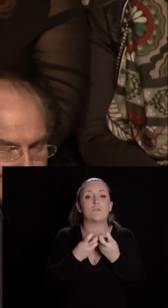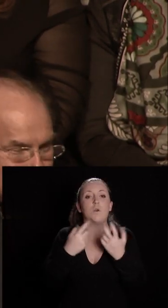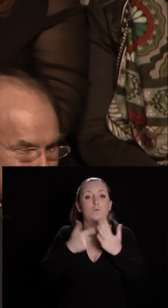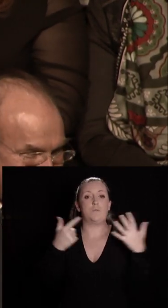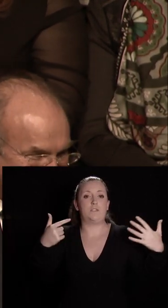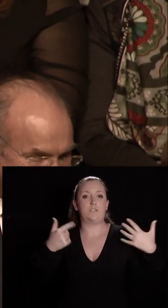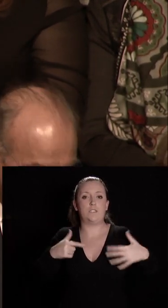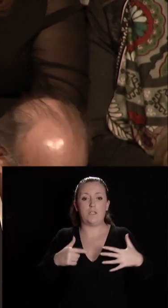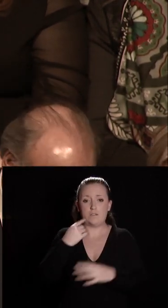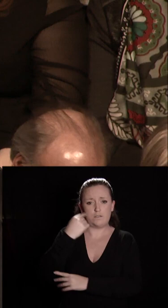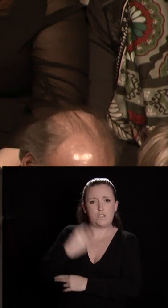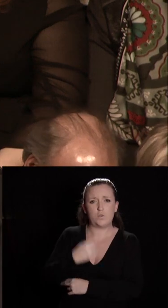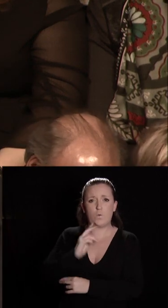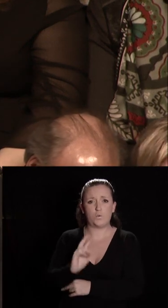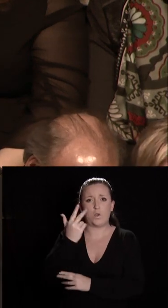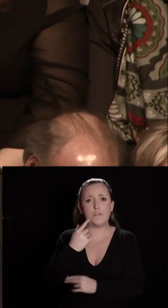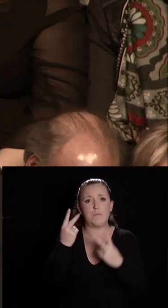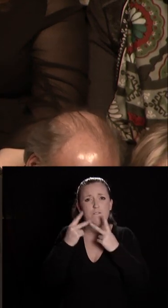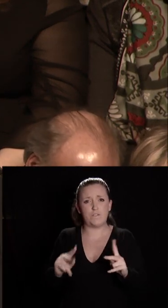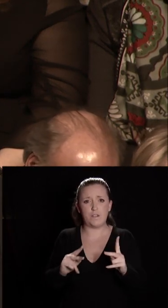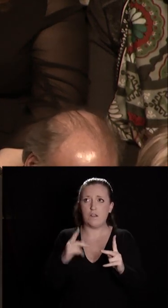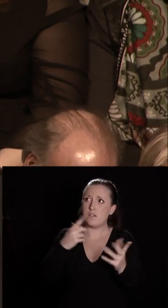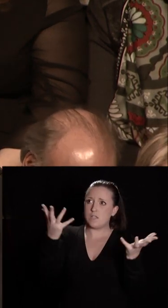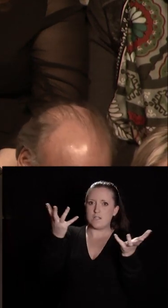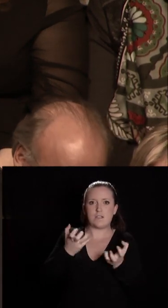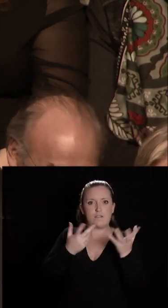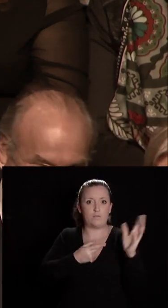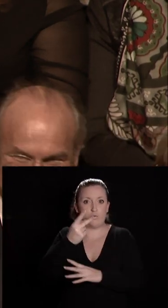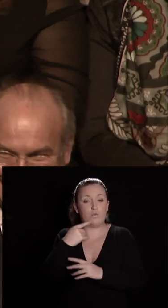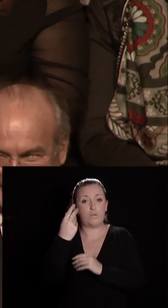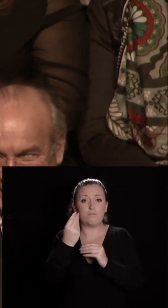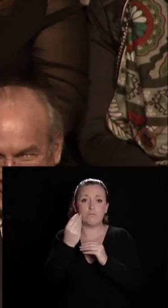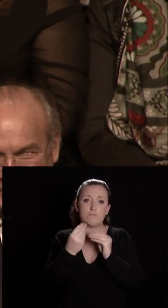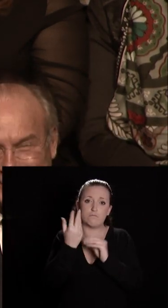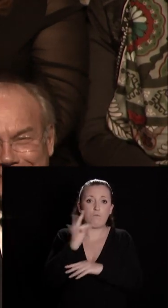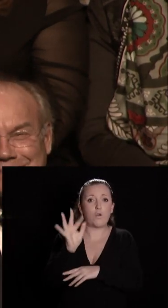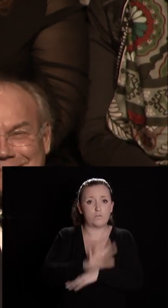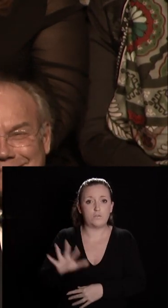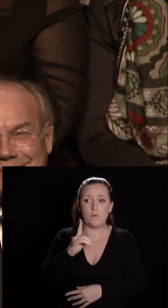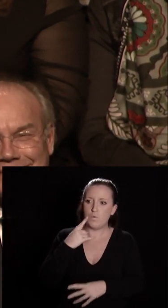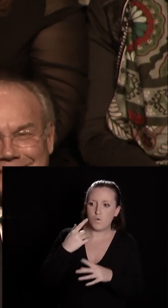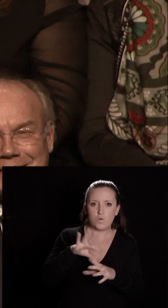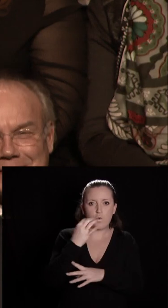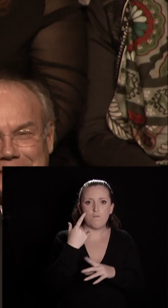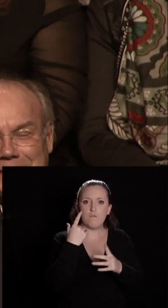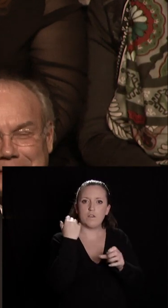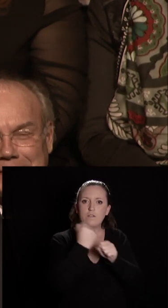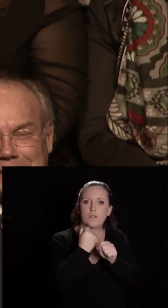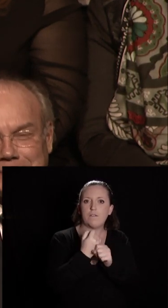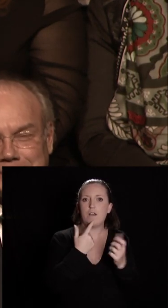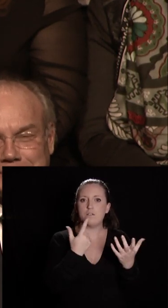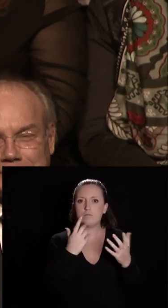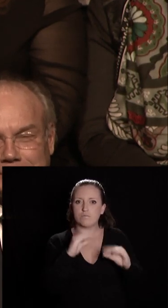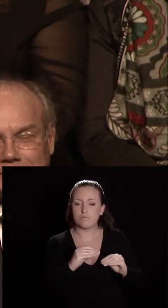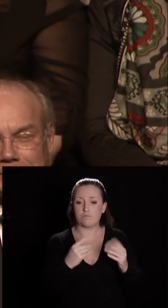Dijon était la troisième ville la plus attractive de France pour trouver un emploi et un logement. Le mensuel